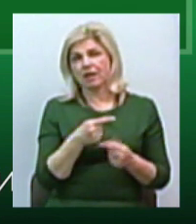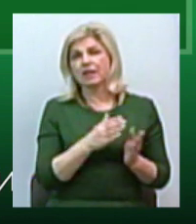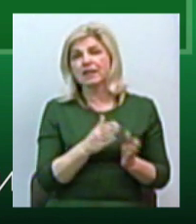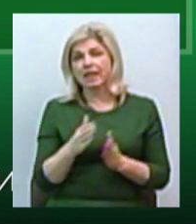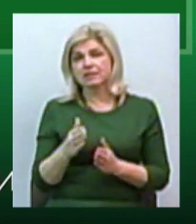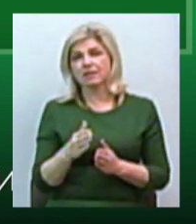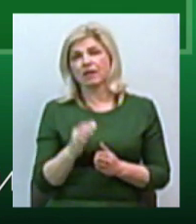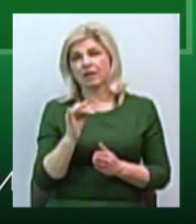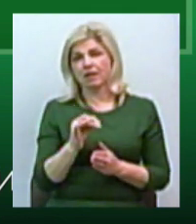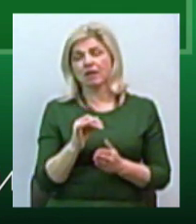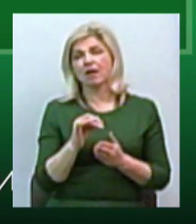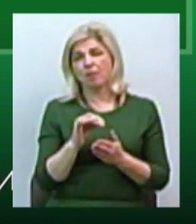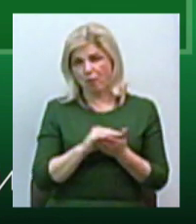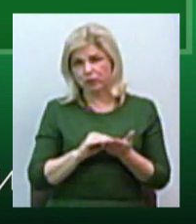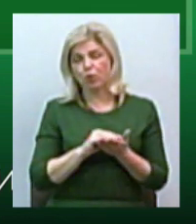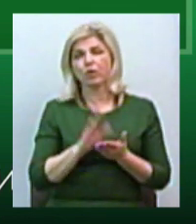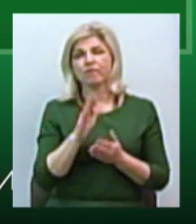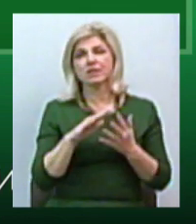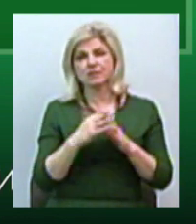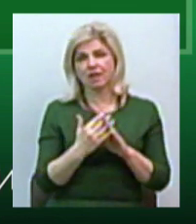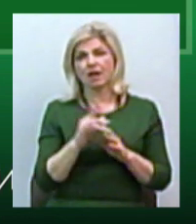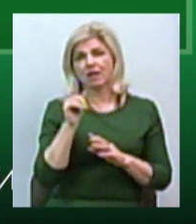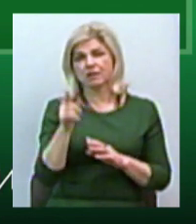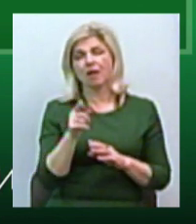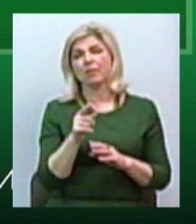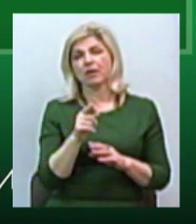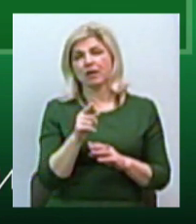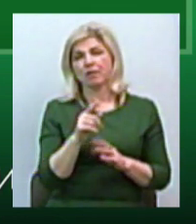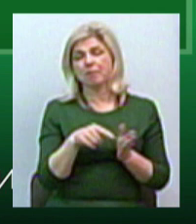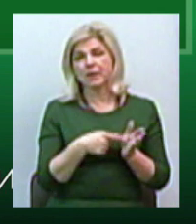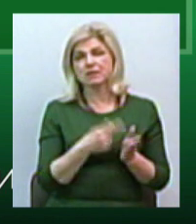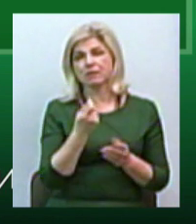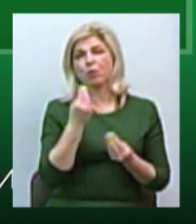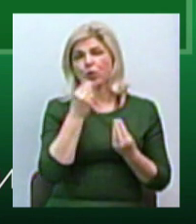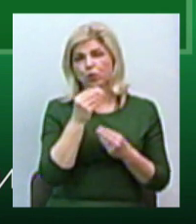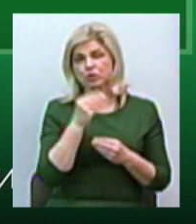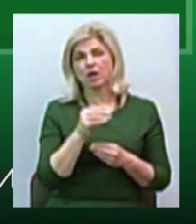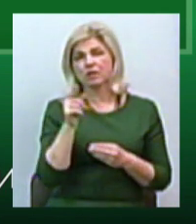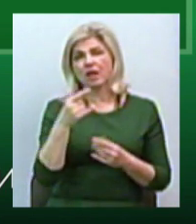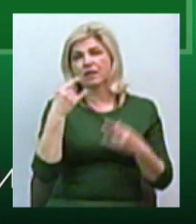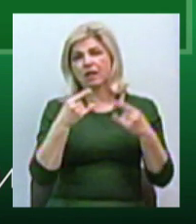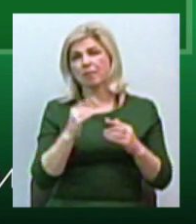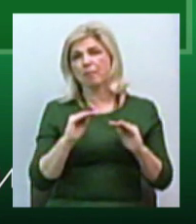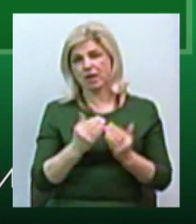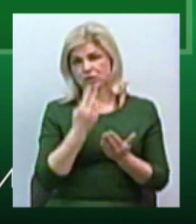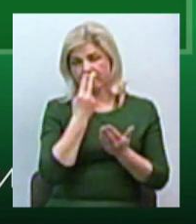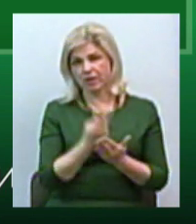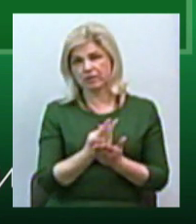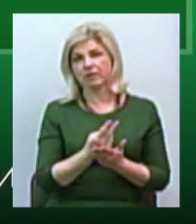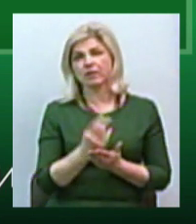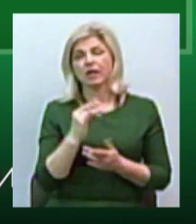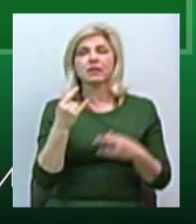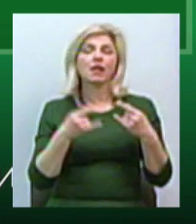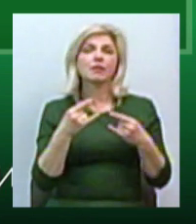раз наголошую, в сільській містевості в місті. Там трішки краща ситуація, тому що телебачення менше дивляться, все-таки телебачення